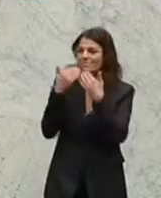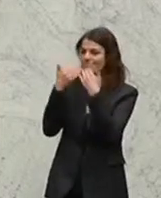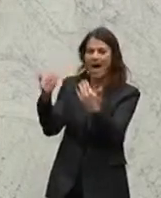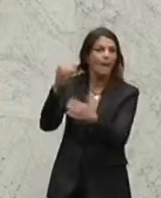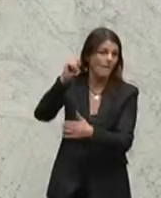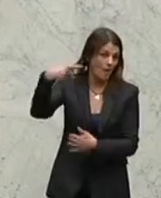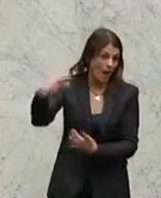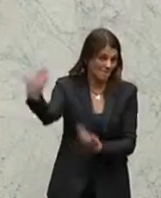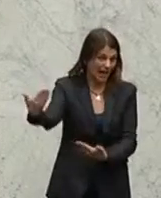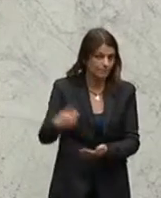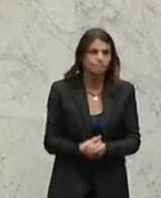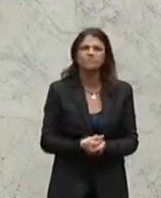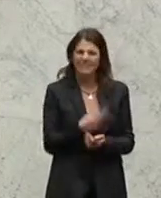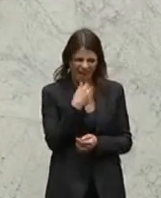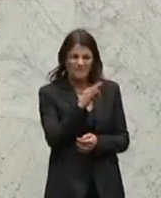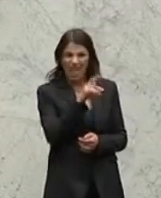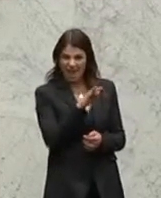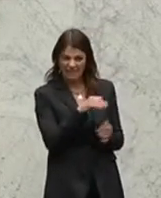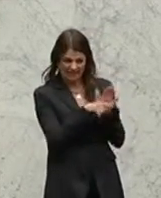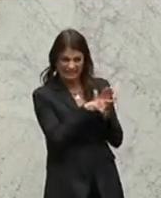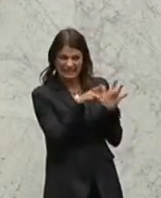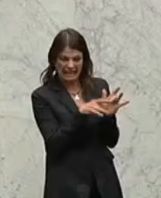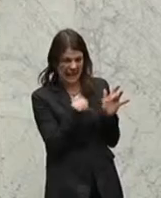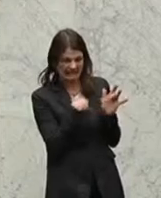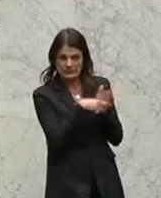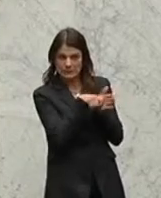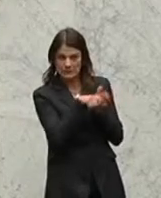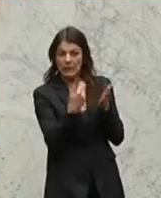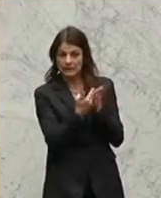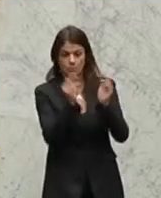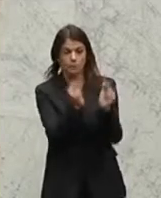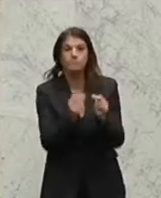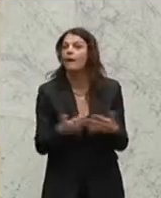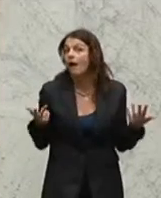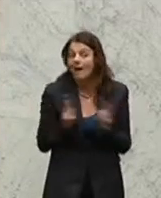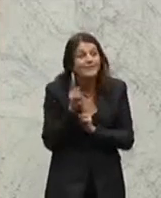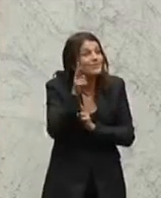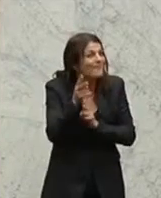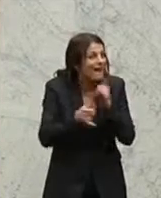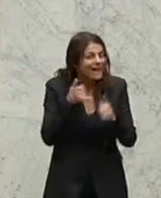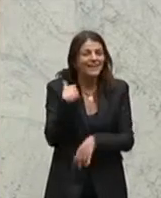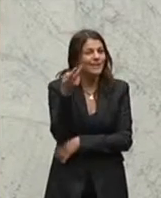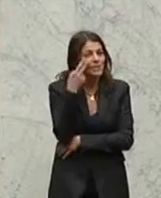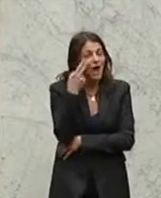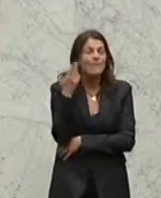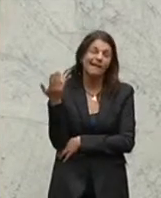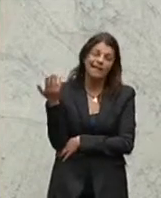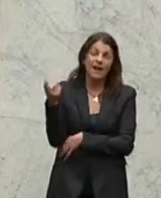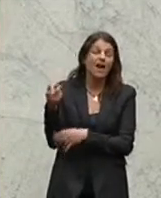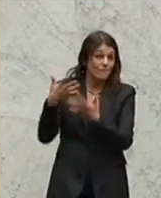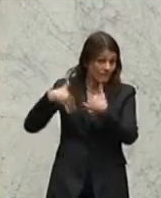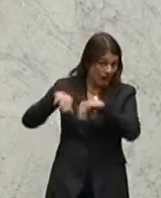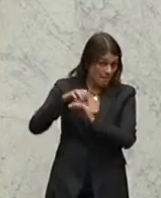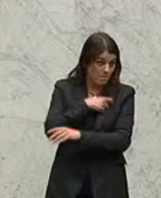den FLAV, quasi das Defizit im FLAV zu retten. Und ich schaue mir das an in zwei Jahren, wie die große FamilienöVP